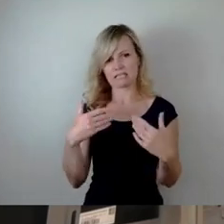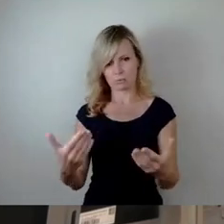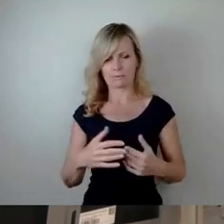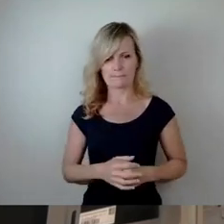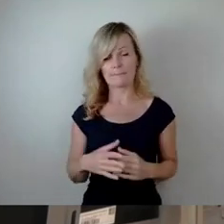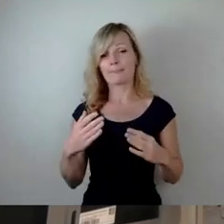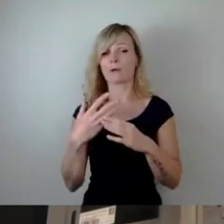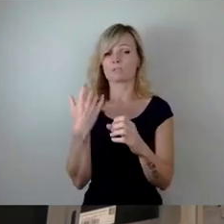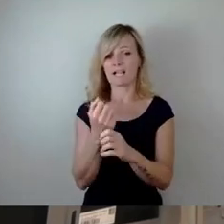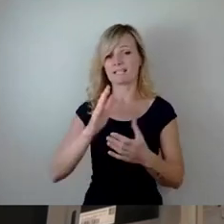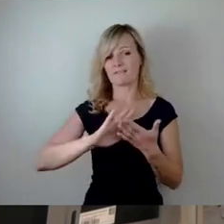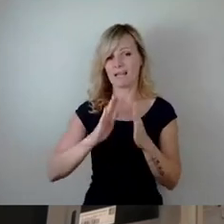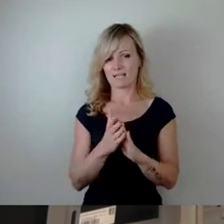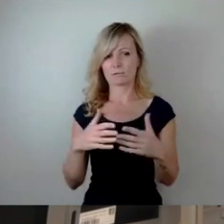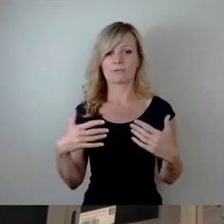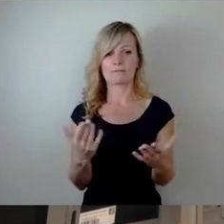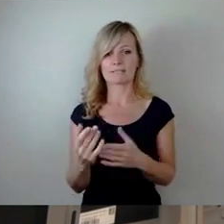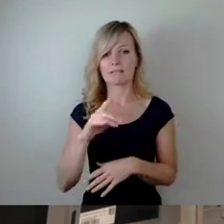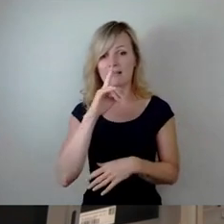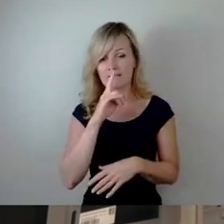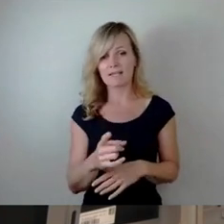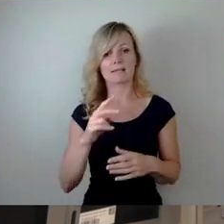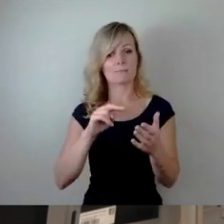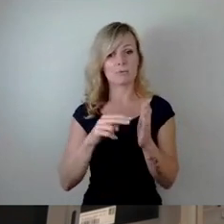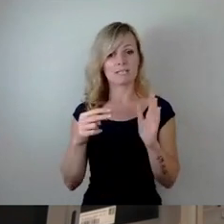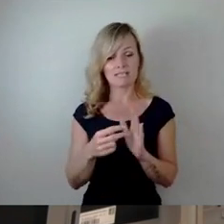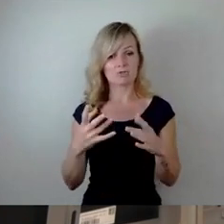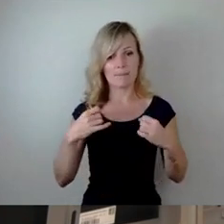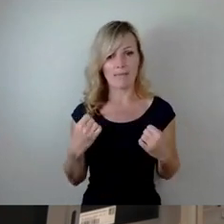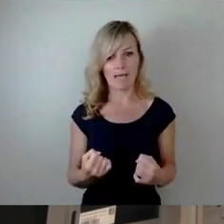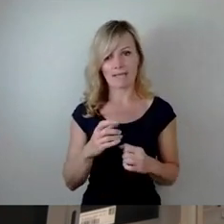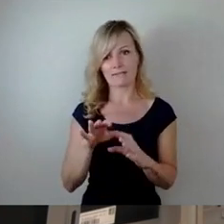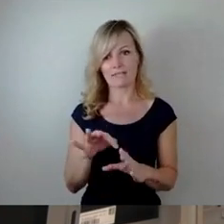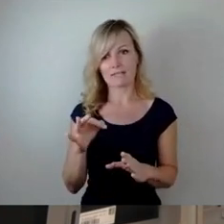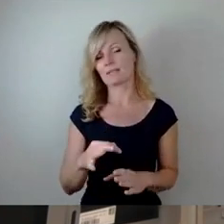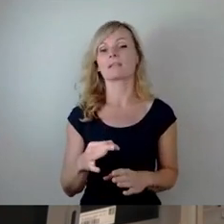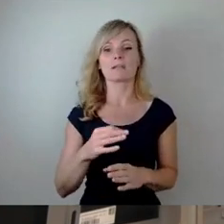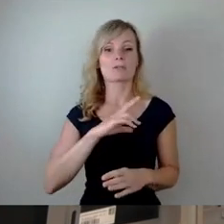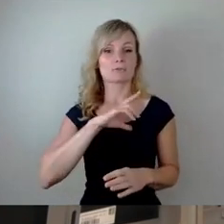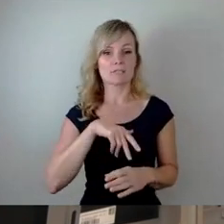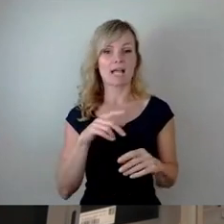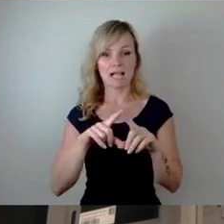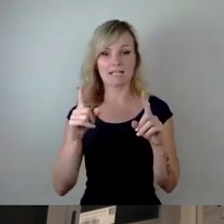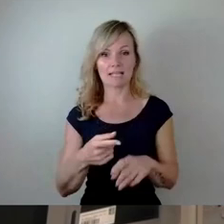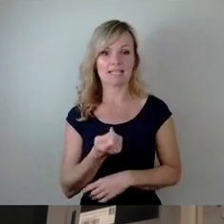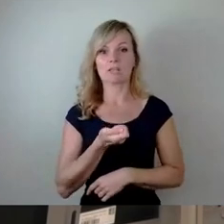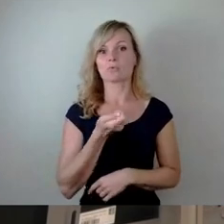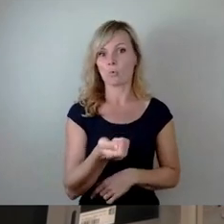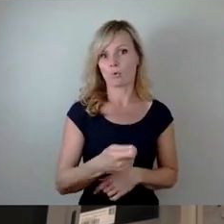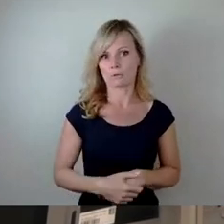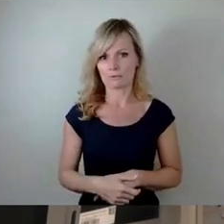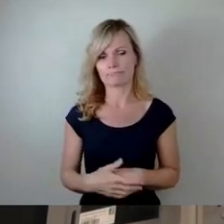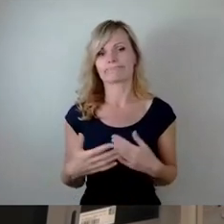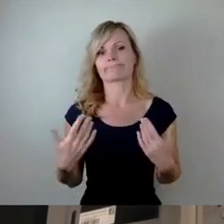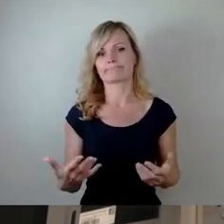ist der Punkt, wenn man denn eine politische Mehrheit findet, das Sozialticket zu töten. Es ist aber nicht der Punkt, es